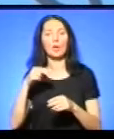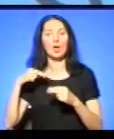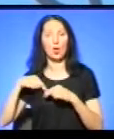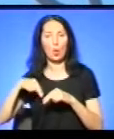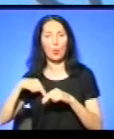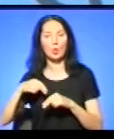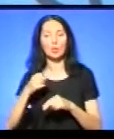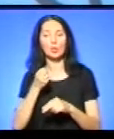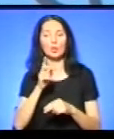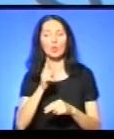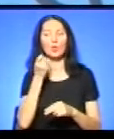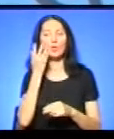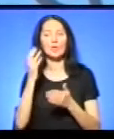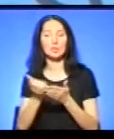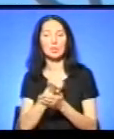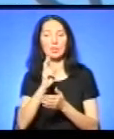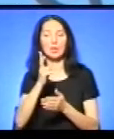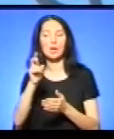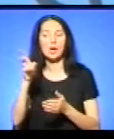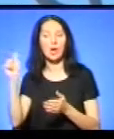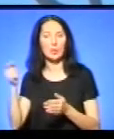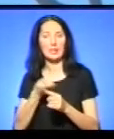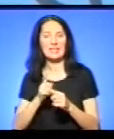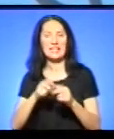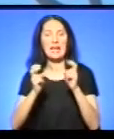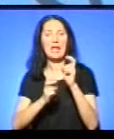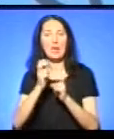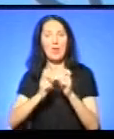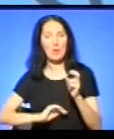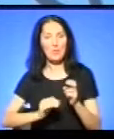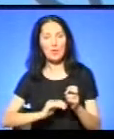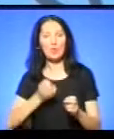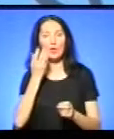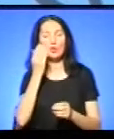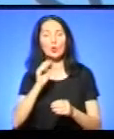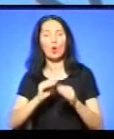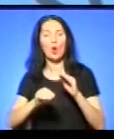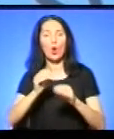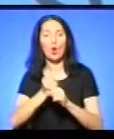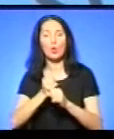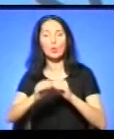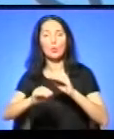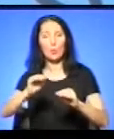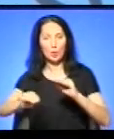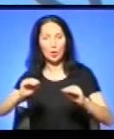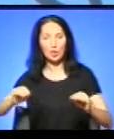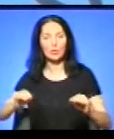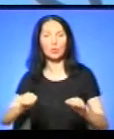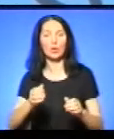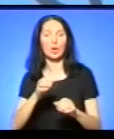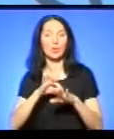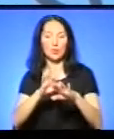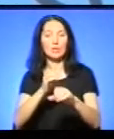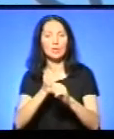підприємець, який вкладає в руківку. Вбувалося рівняння грунту і був виявлений кабель. З середи до фактичної неділі